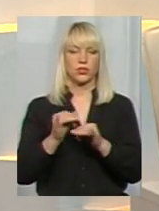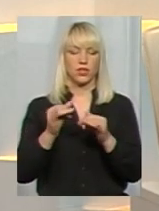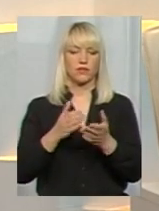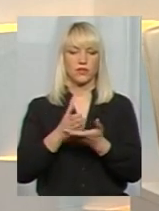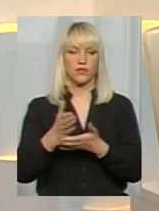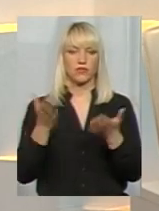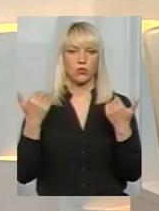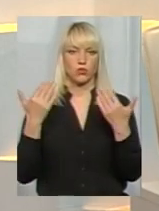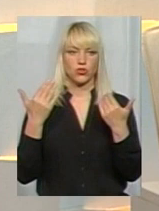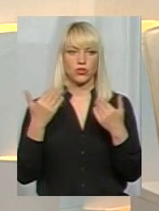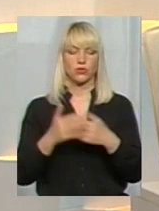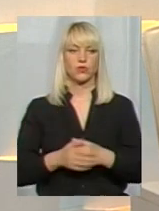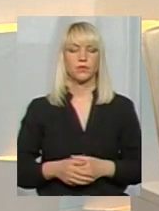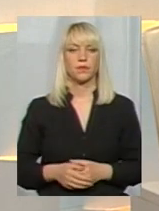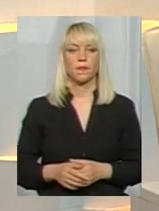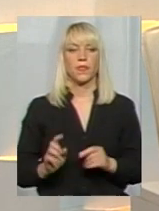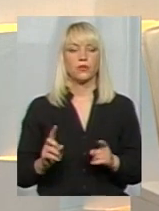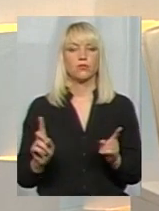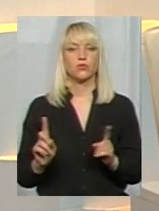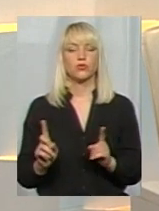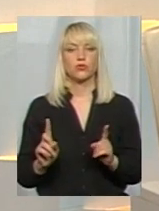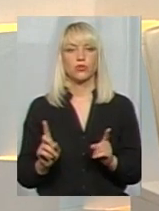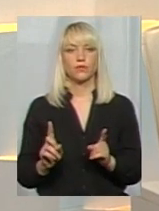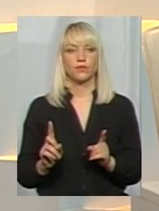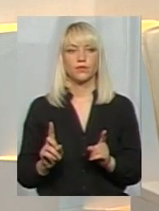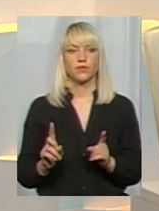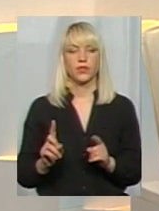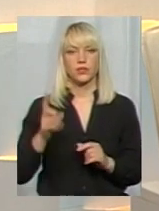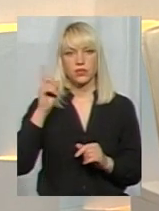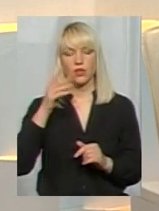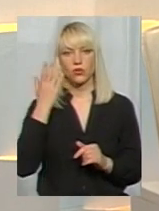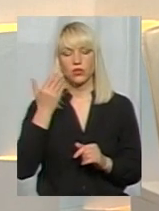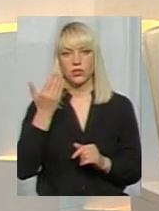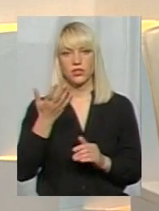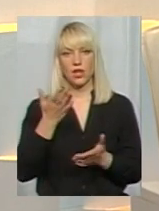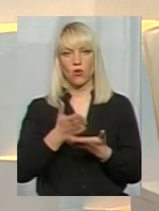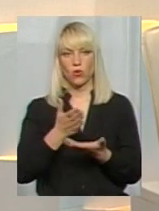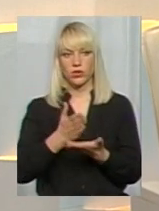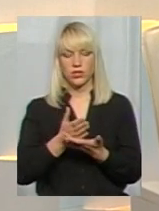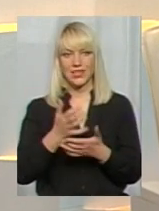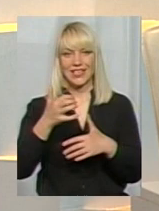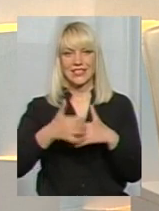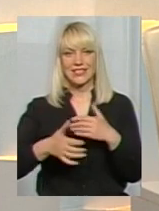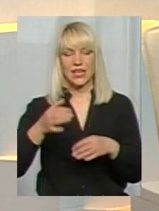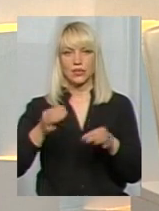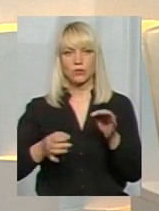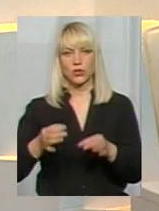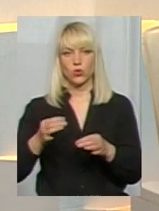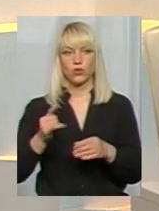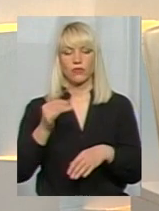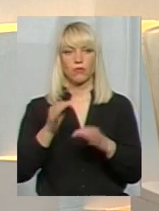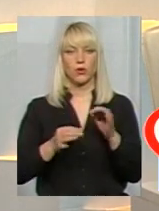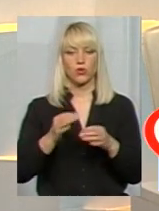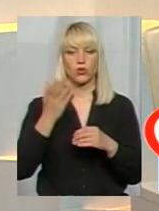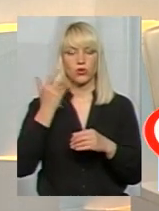вид відпочинку. Тому що, знаєте, коли ти знаходишся серед природи, в природі, коли